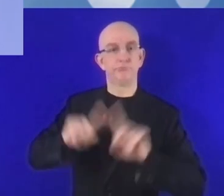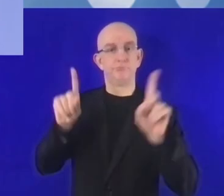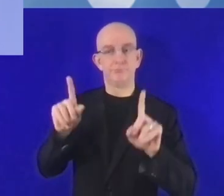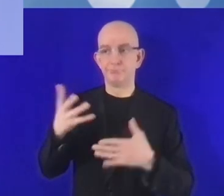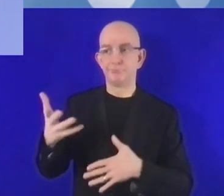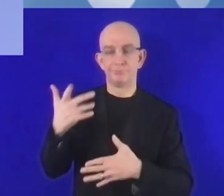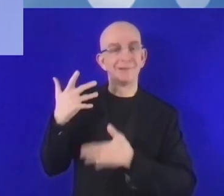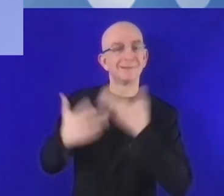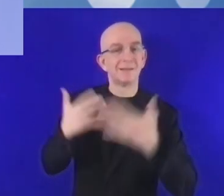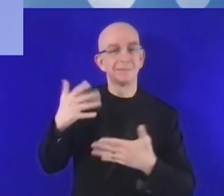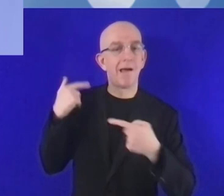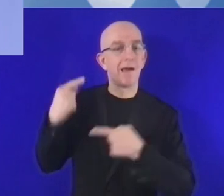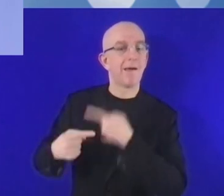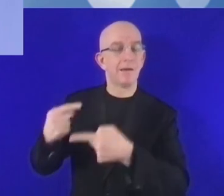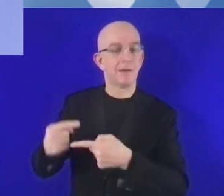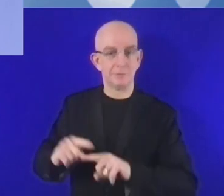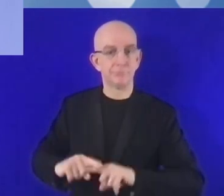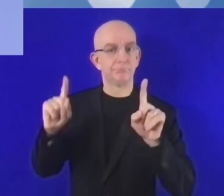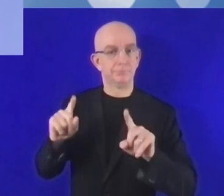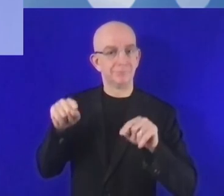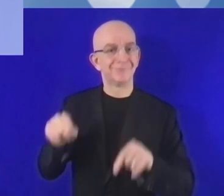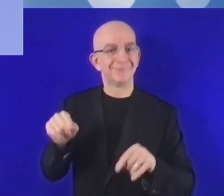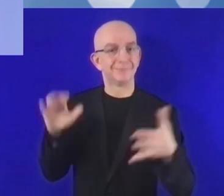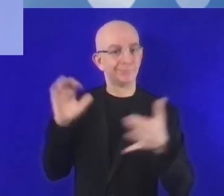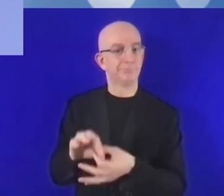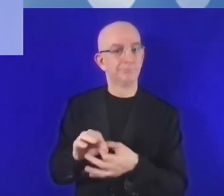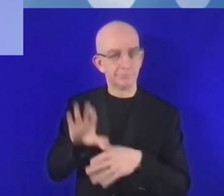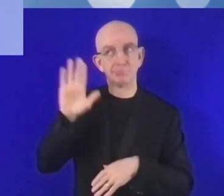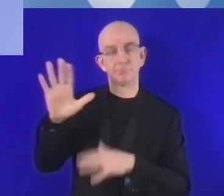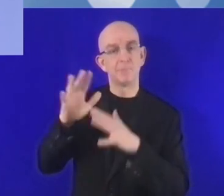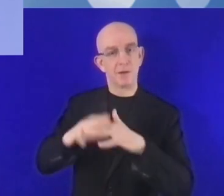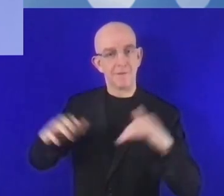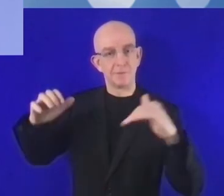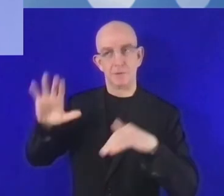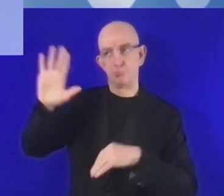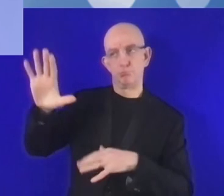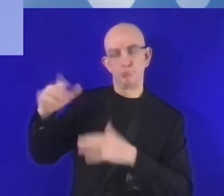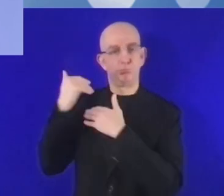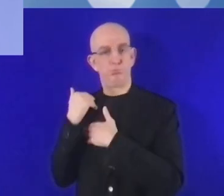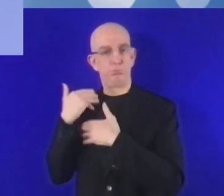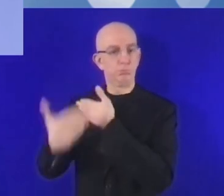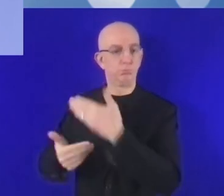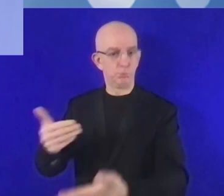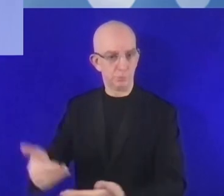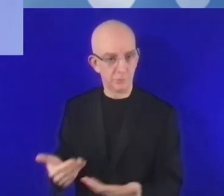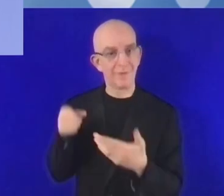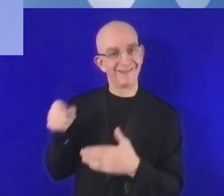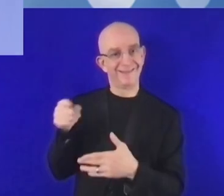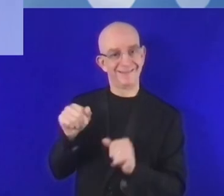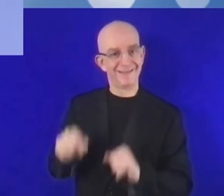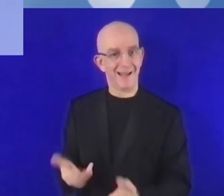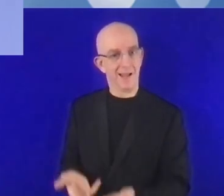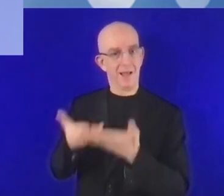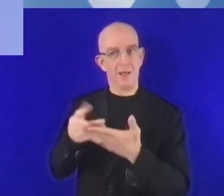متوجاً بقوانين تحمي صاحب هذه البيانات. كما